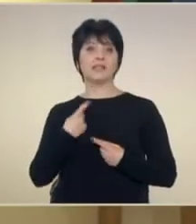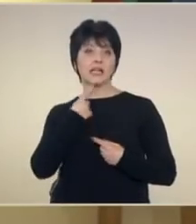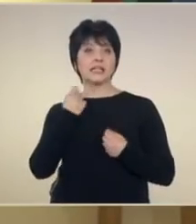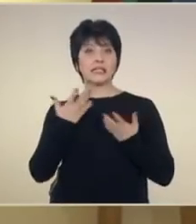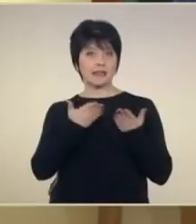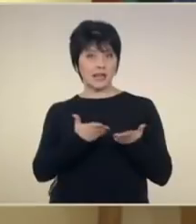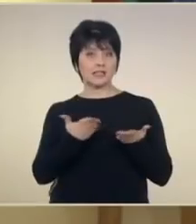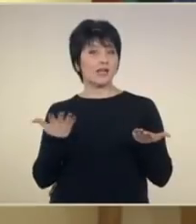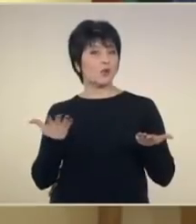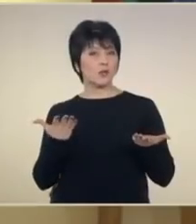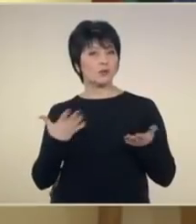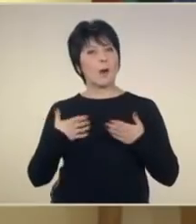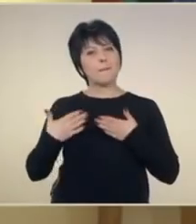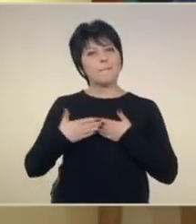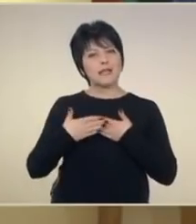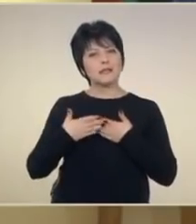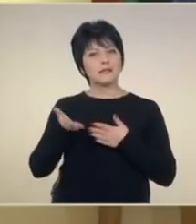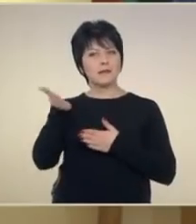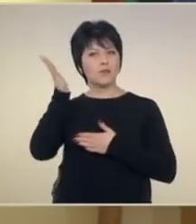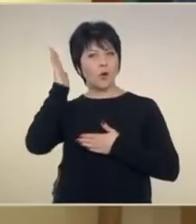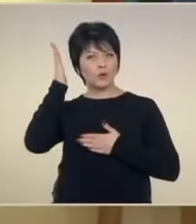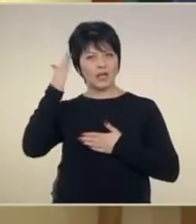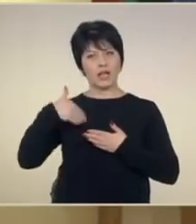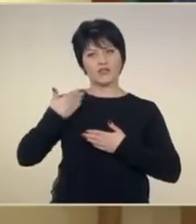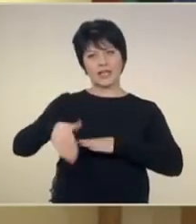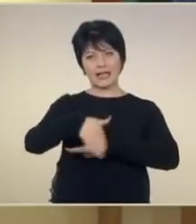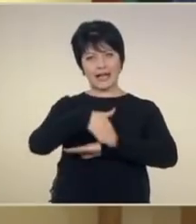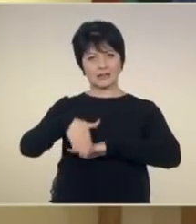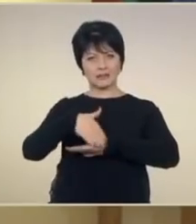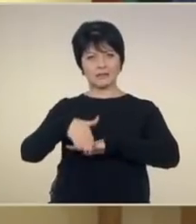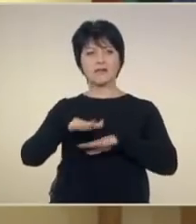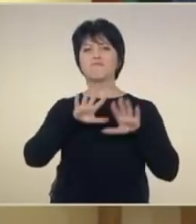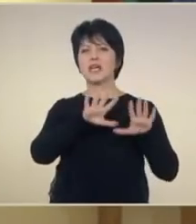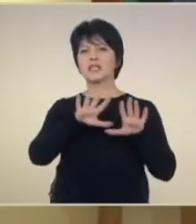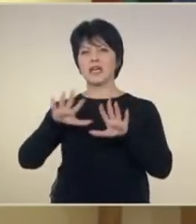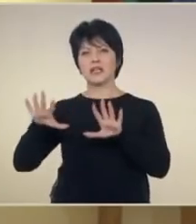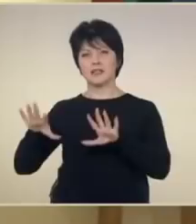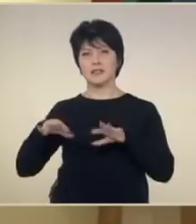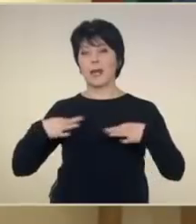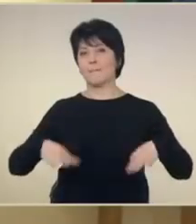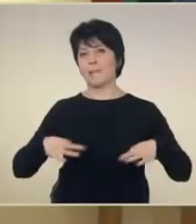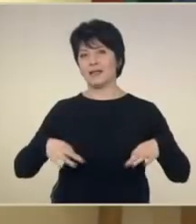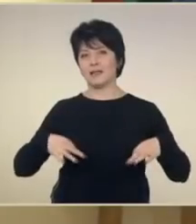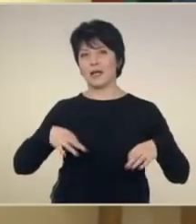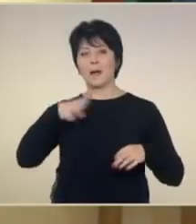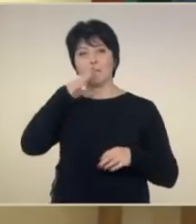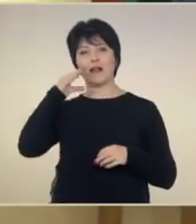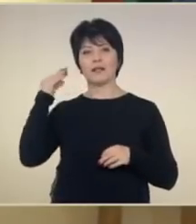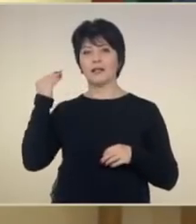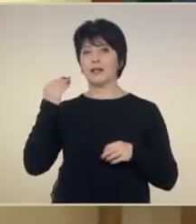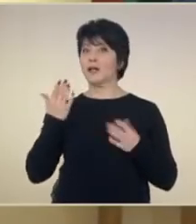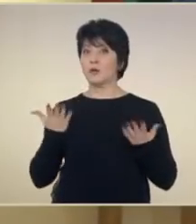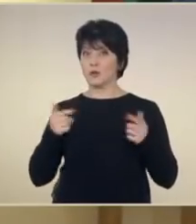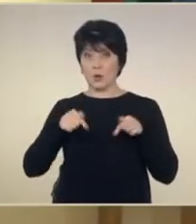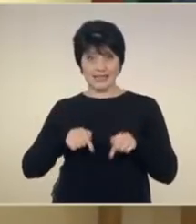тези, чието близки са далеч зад граница. И за хилядите бедни българи, които днес